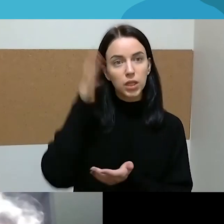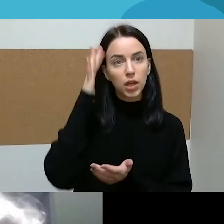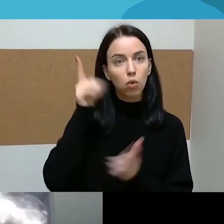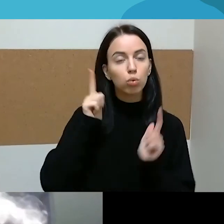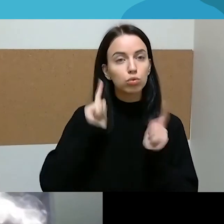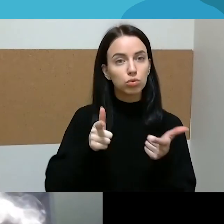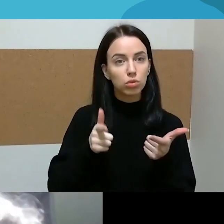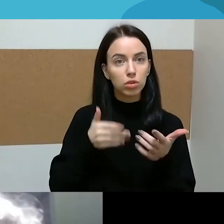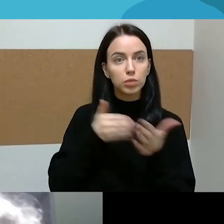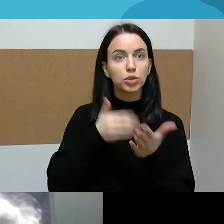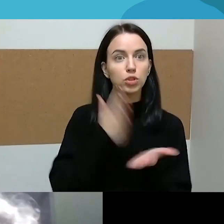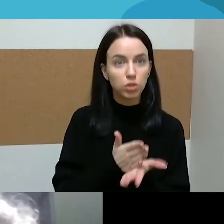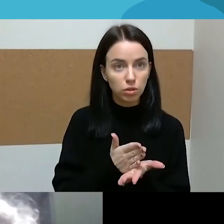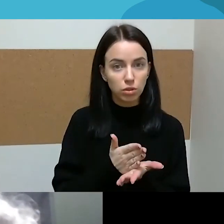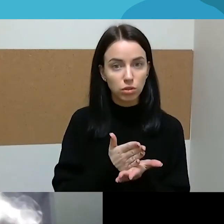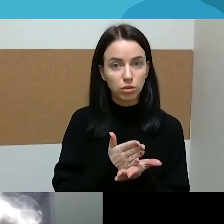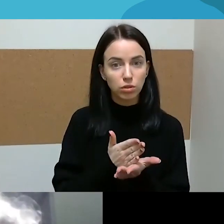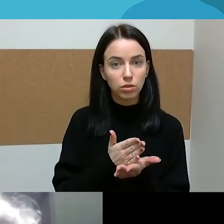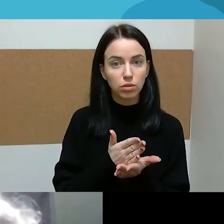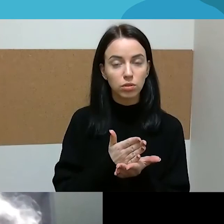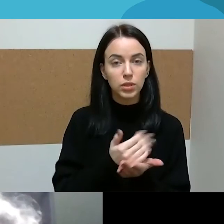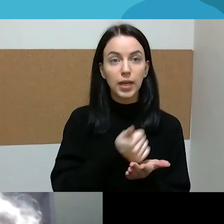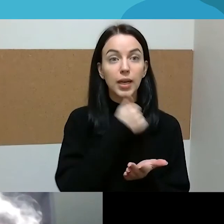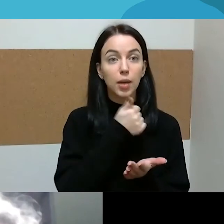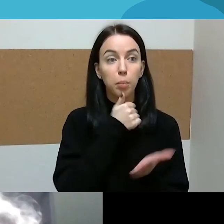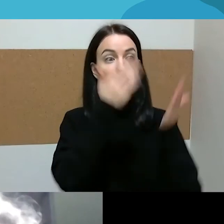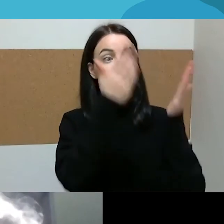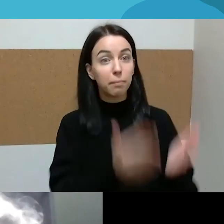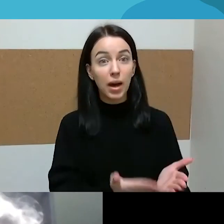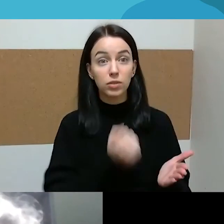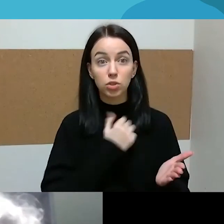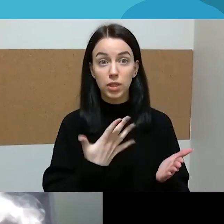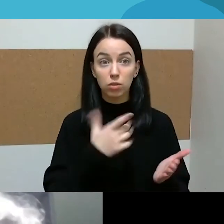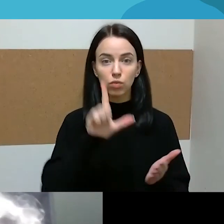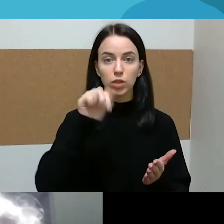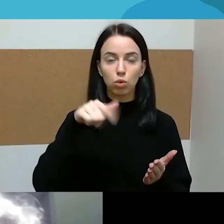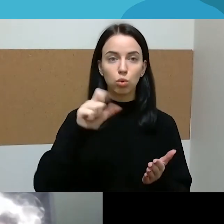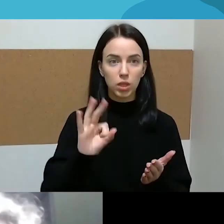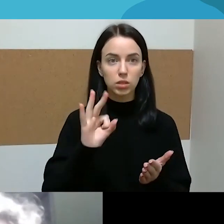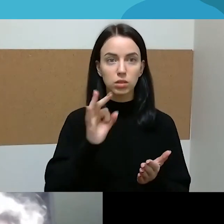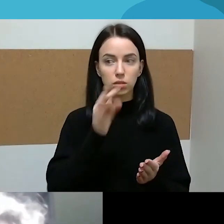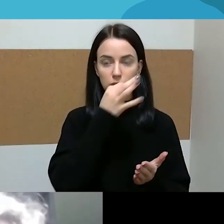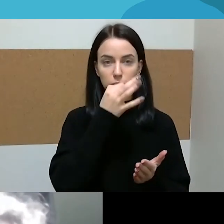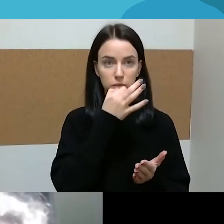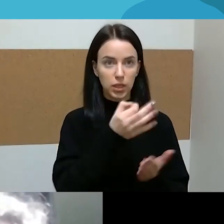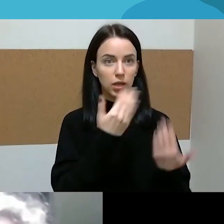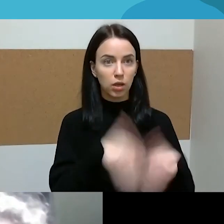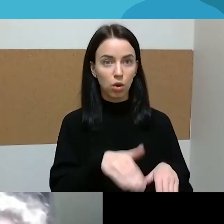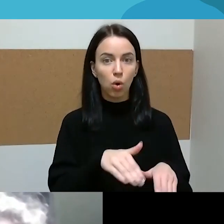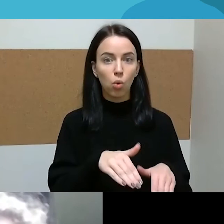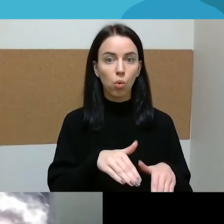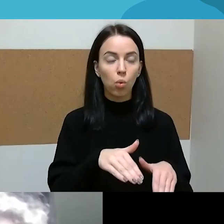nėra į ką atsiremti. Nu, nėra to tiesioginio pavyzdžio. Kaip ir liudašneikiai, iš kur perimti, kaip tu dabar čia turėtum